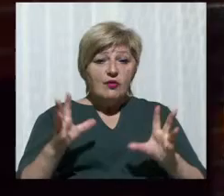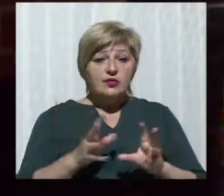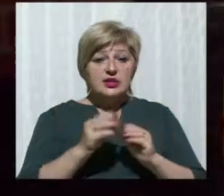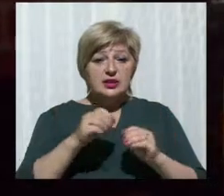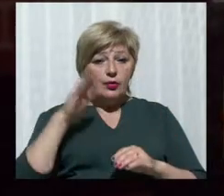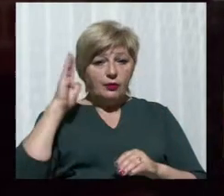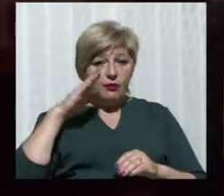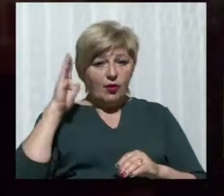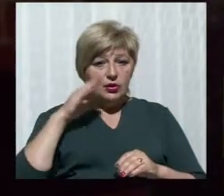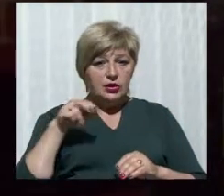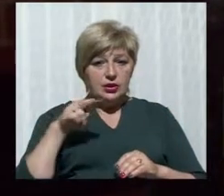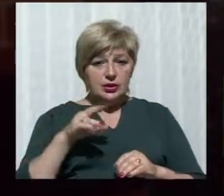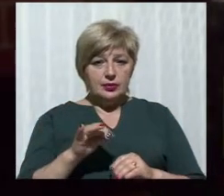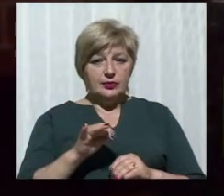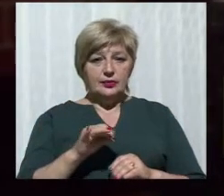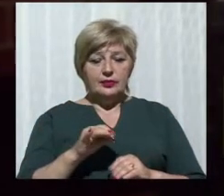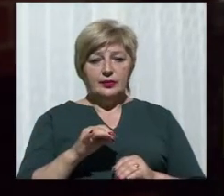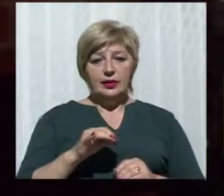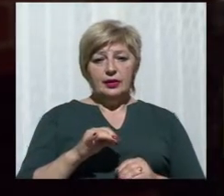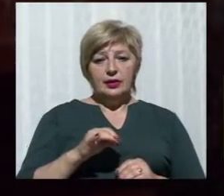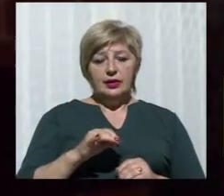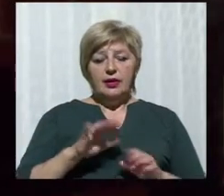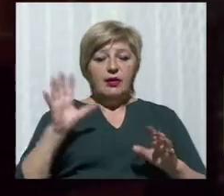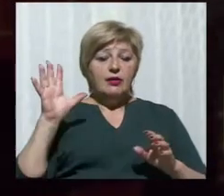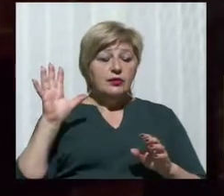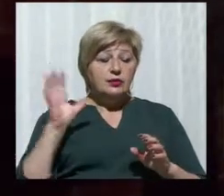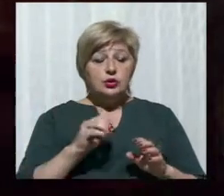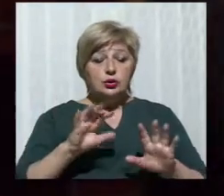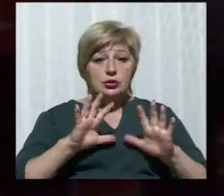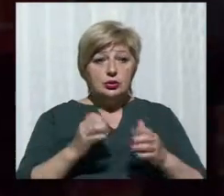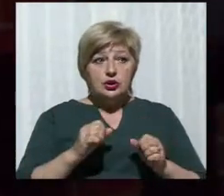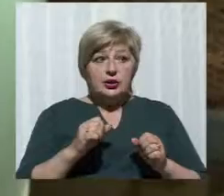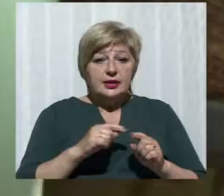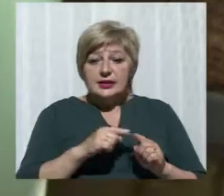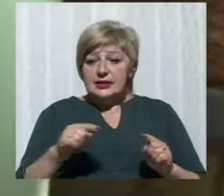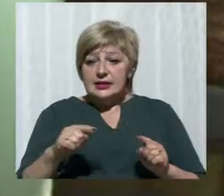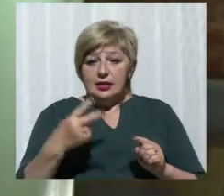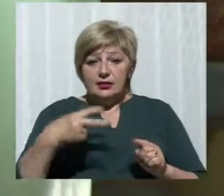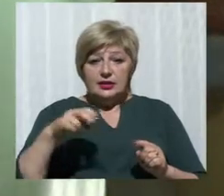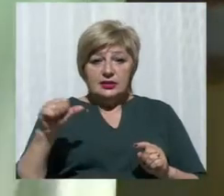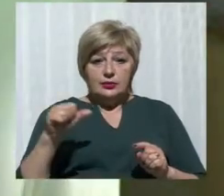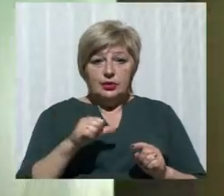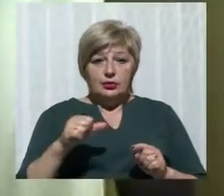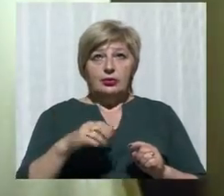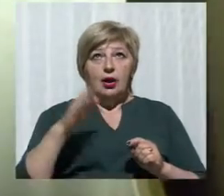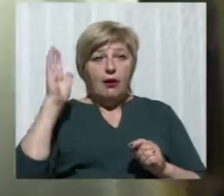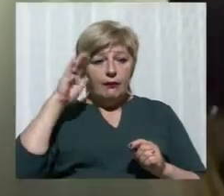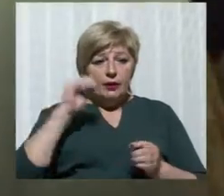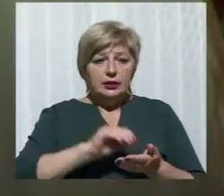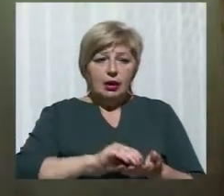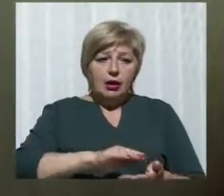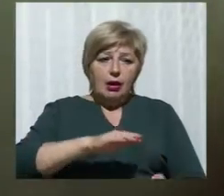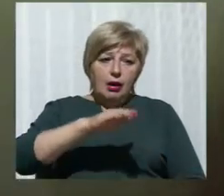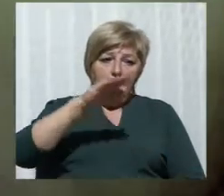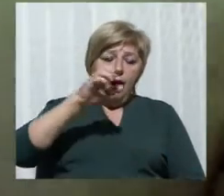Це минула була за 20, десь така пліванула. Усе відбулося хвилин за 20. Під стелею вода збиралась. Потім усе потрапило